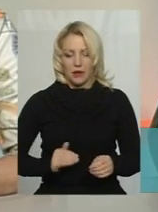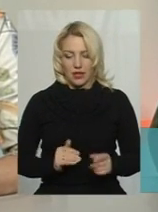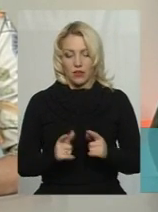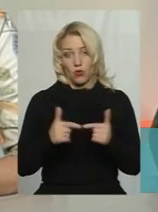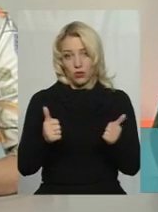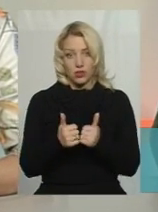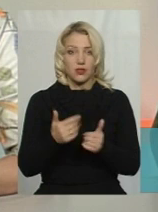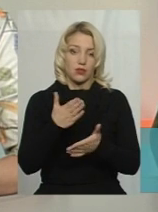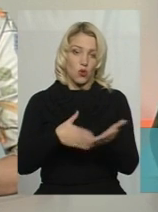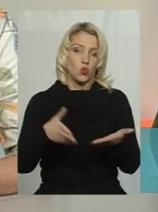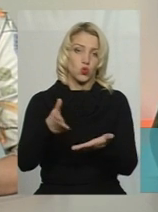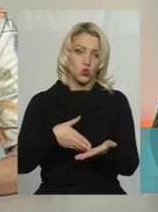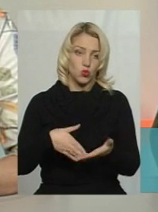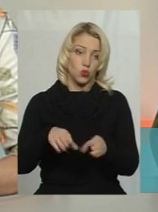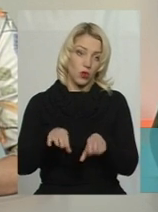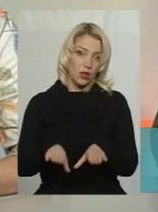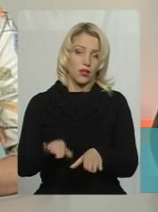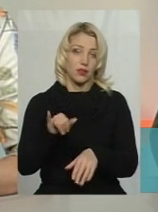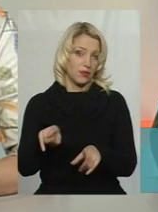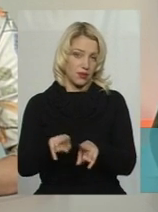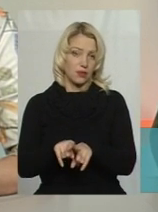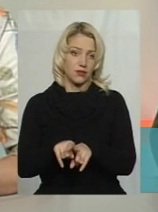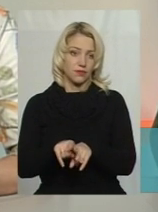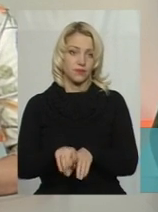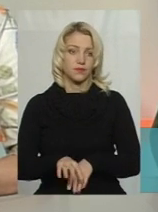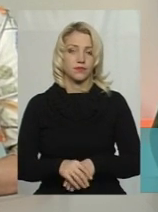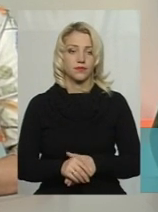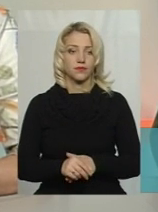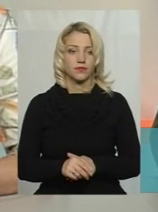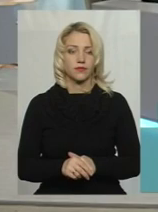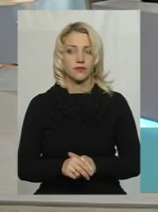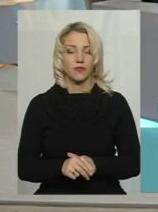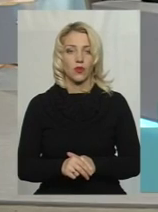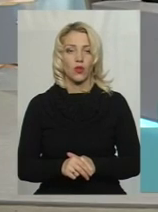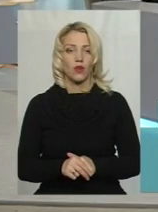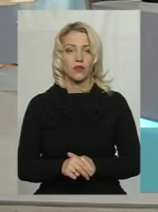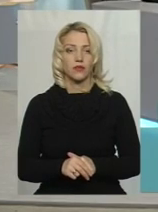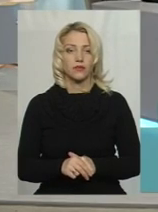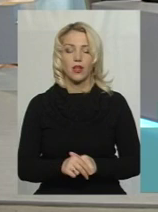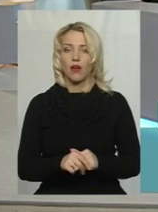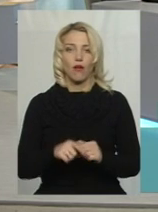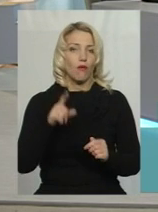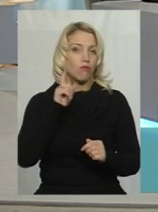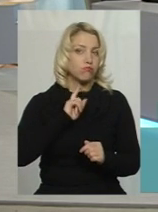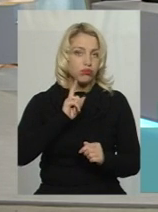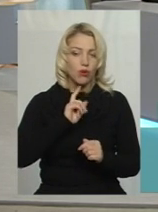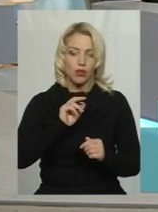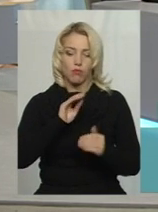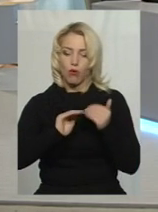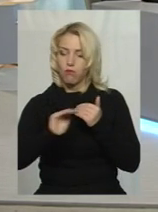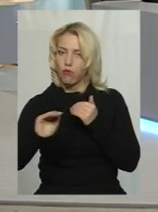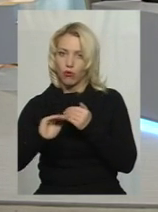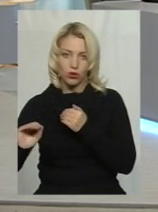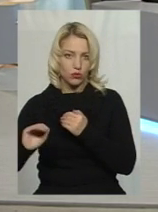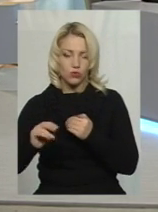усунула. Так? По покриттю, ні, так, по покриттю, за уваження, немає. Покриття